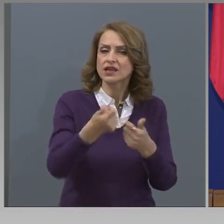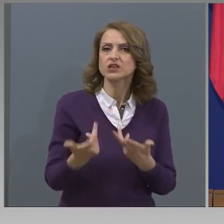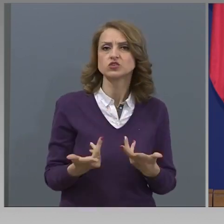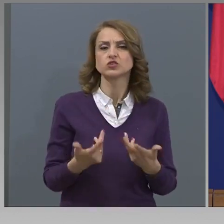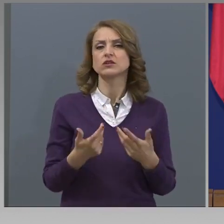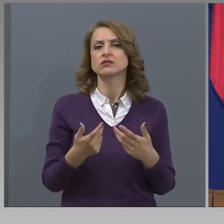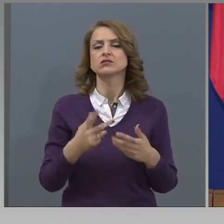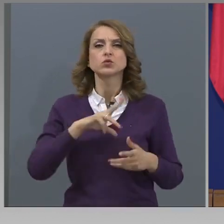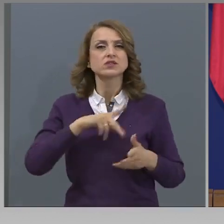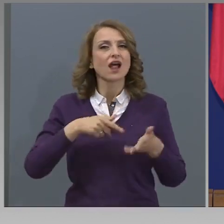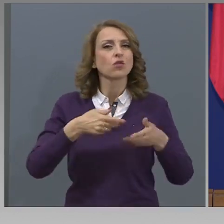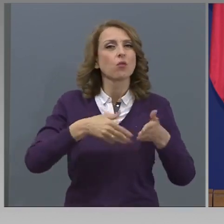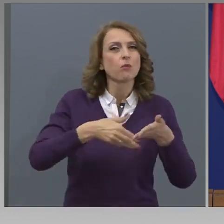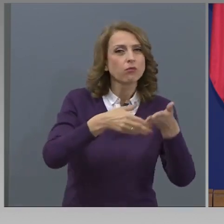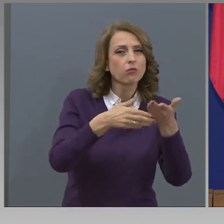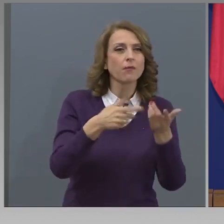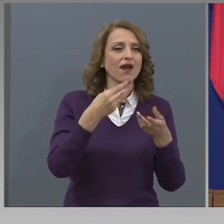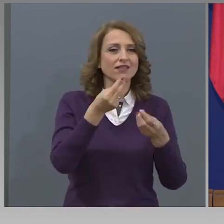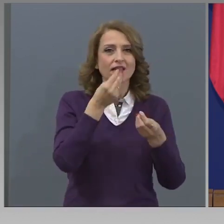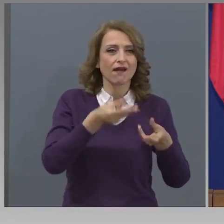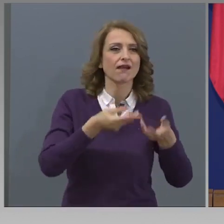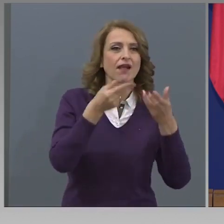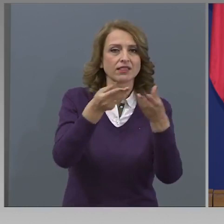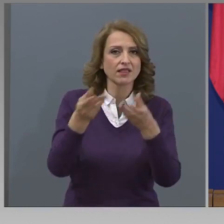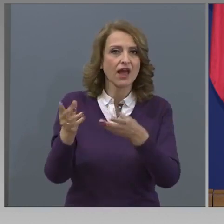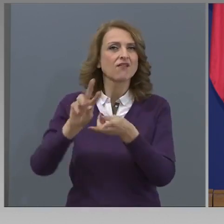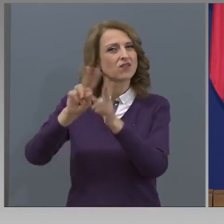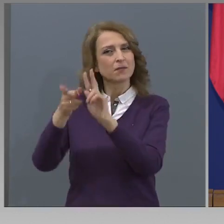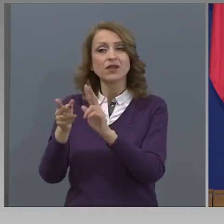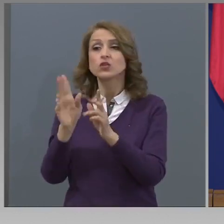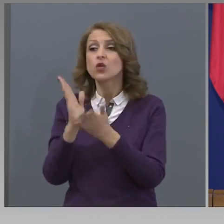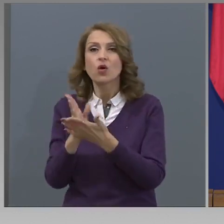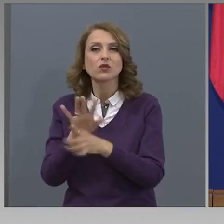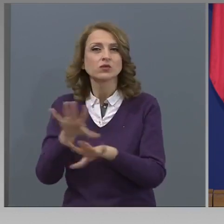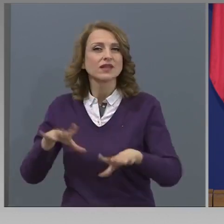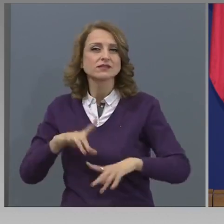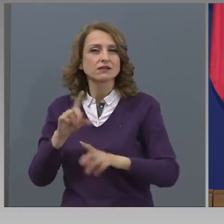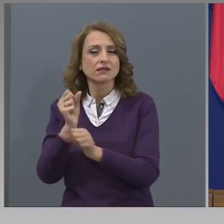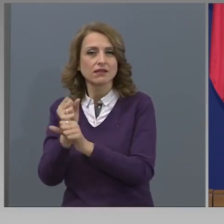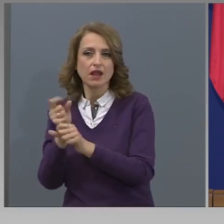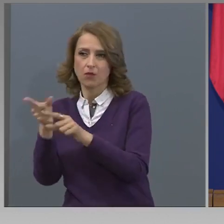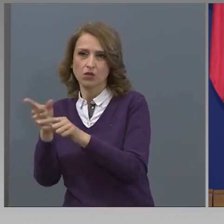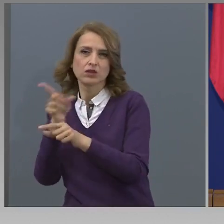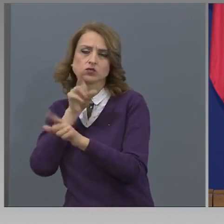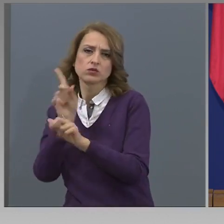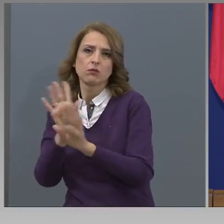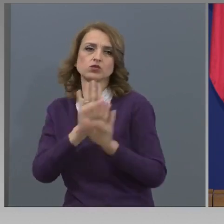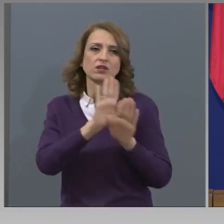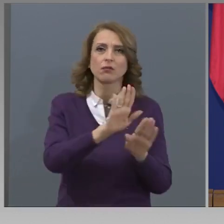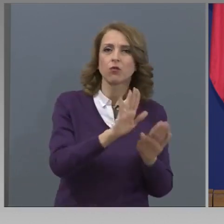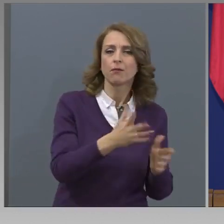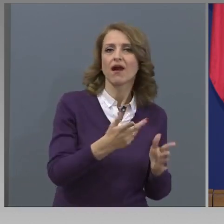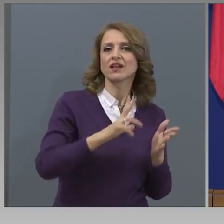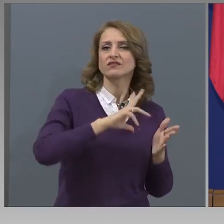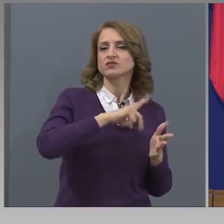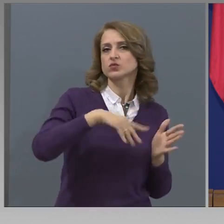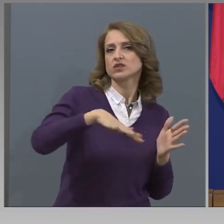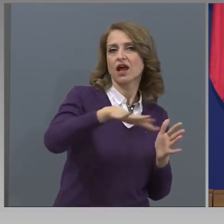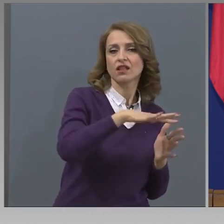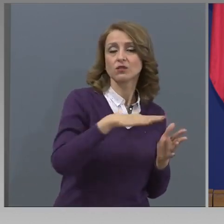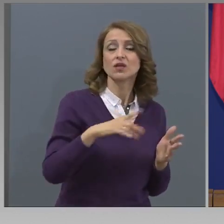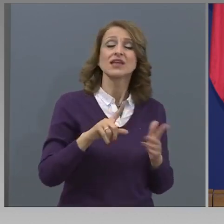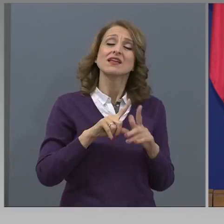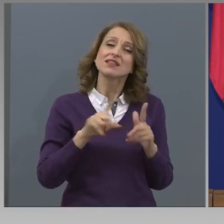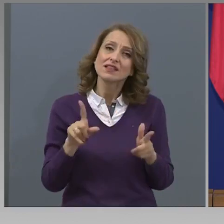носене на храна по домовете, било в системата на здравеопазването, не е